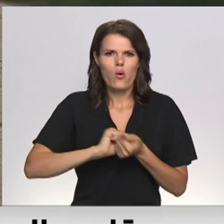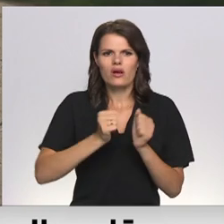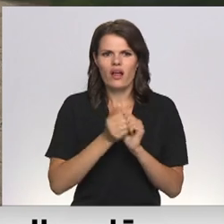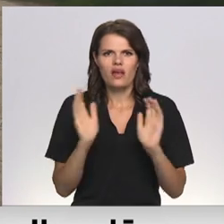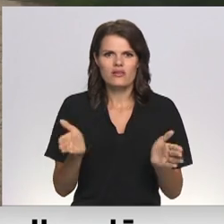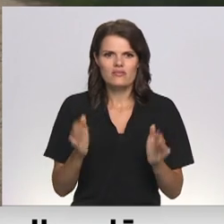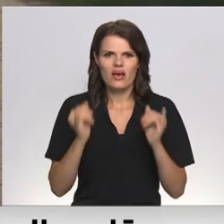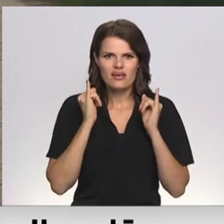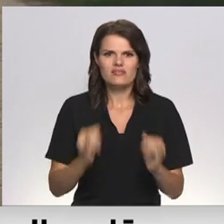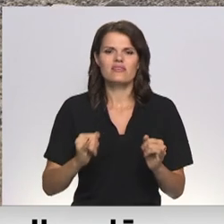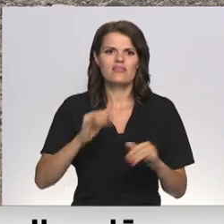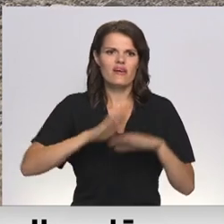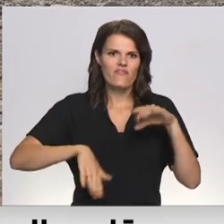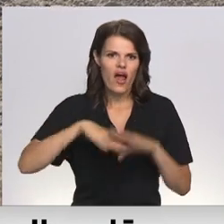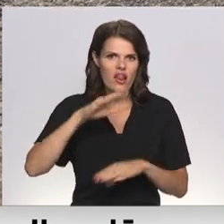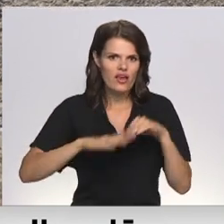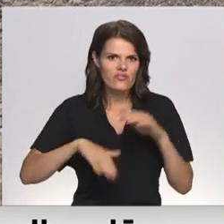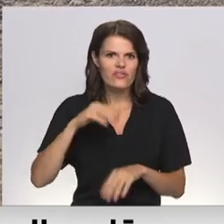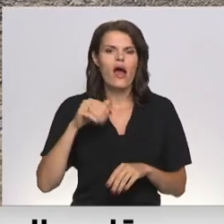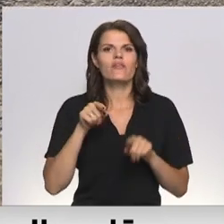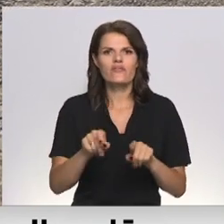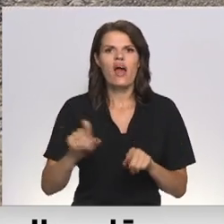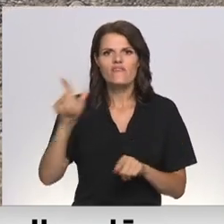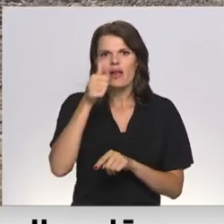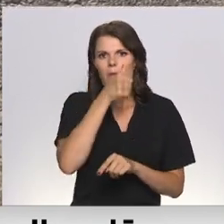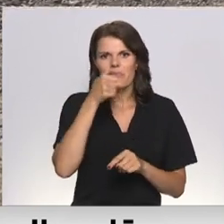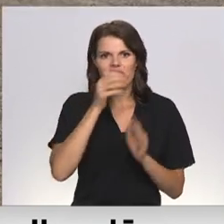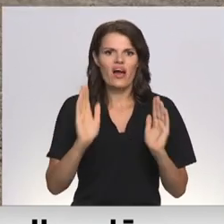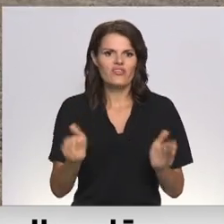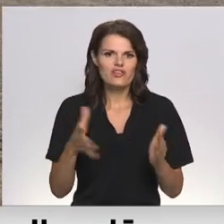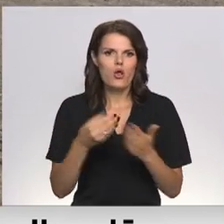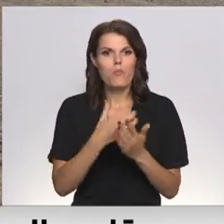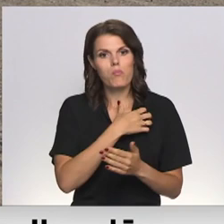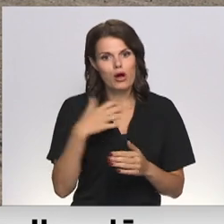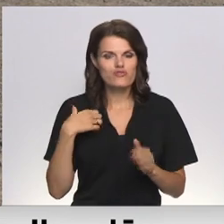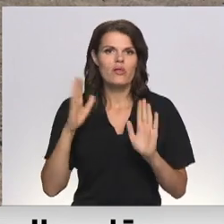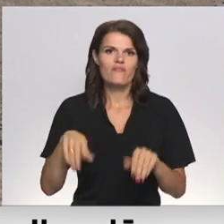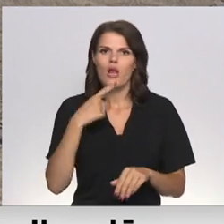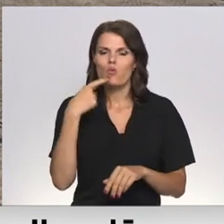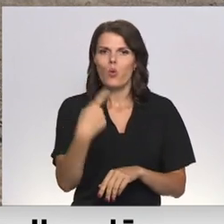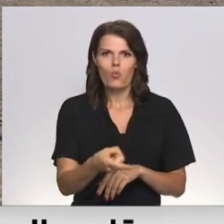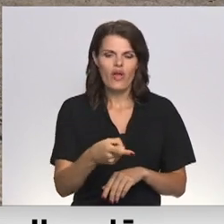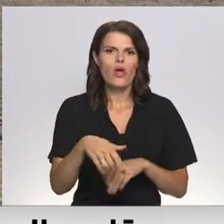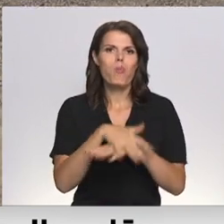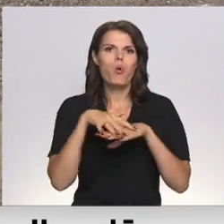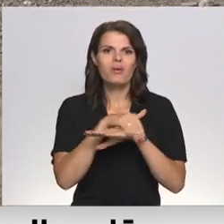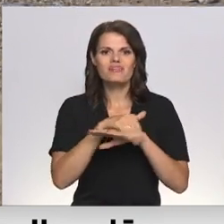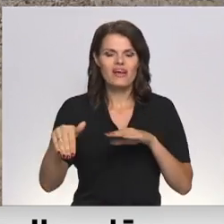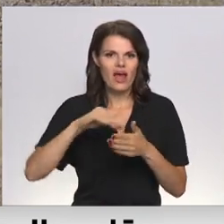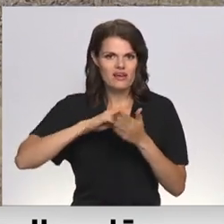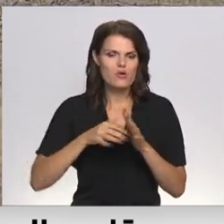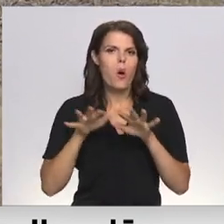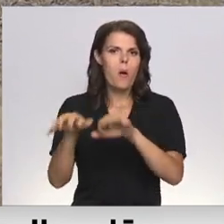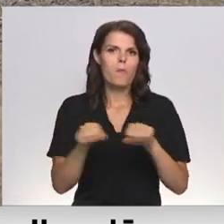ceļu slikto kvalitāti vairākos ciematos. Pamatāti ir privātie ceļi, kuriem pašvaldība varētu noteikt publiskās ielas statusu un